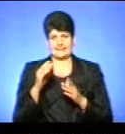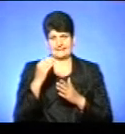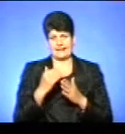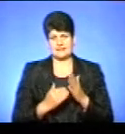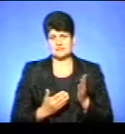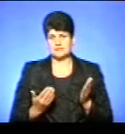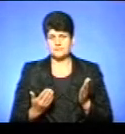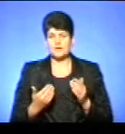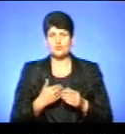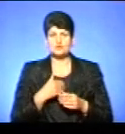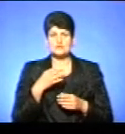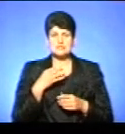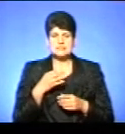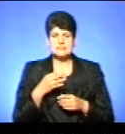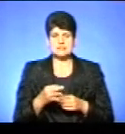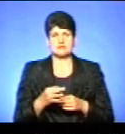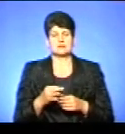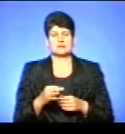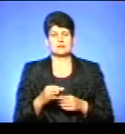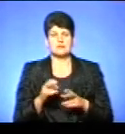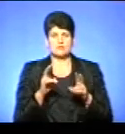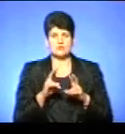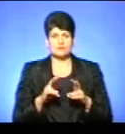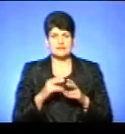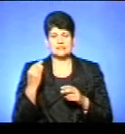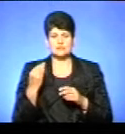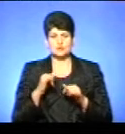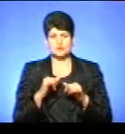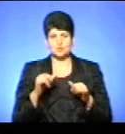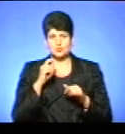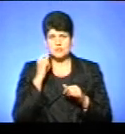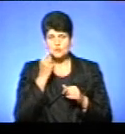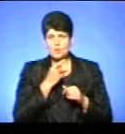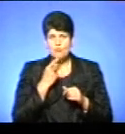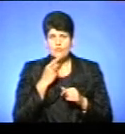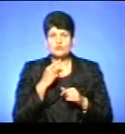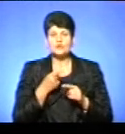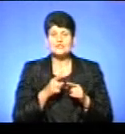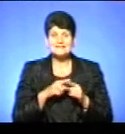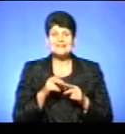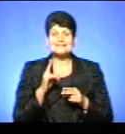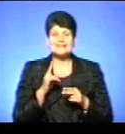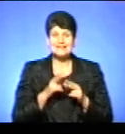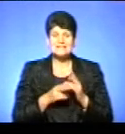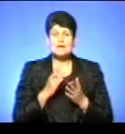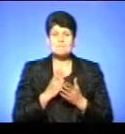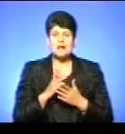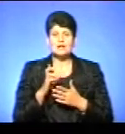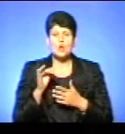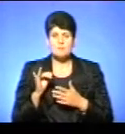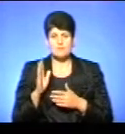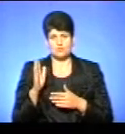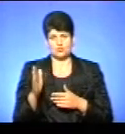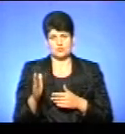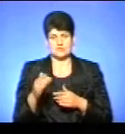Хочу вам сказати, що якщо прослідкувати історичний розвиток української мови, то, власне, таке закінчення мало би бути. Це